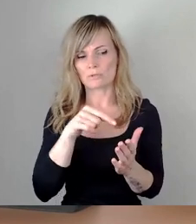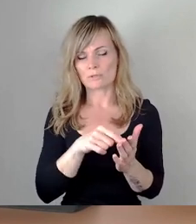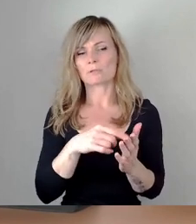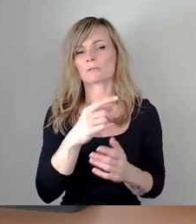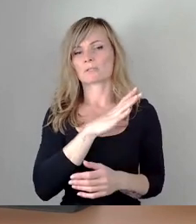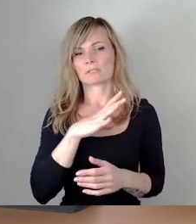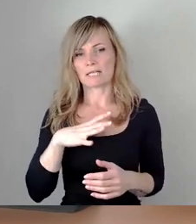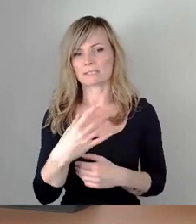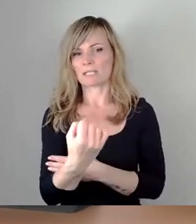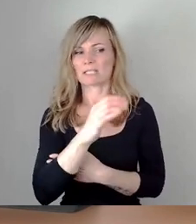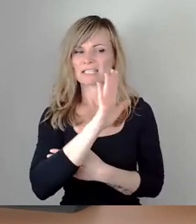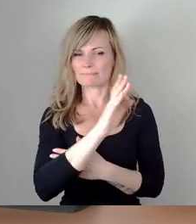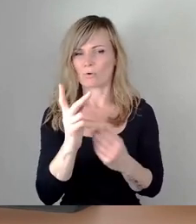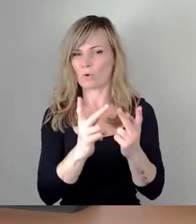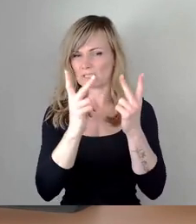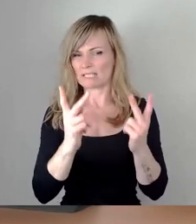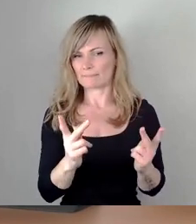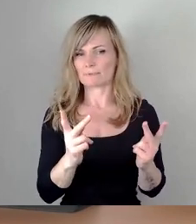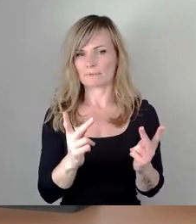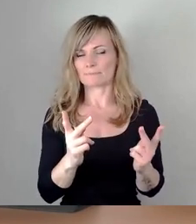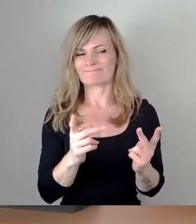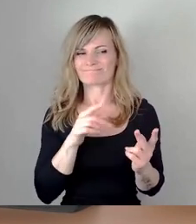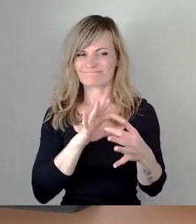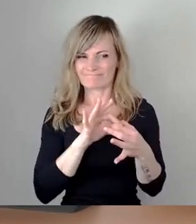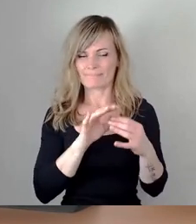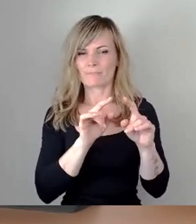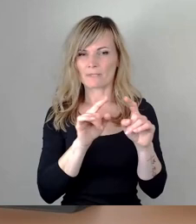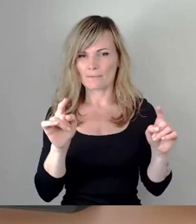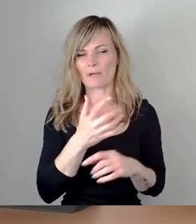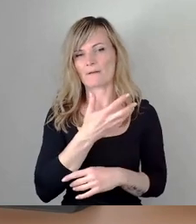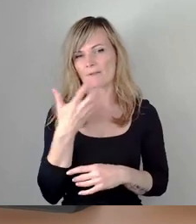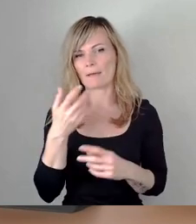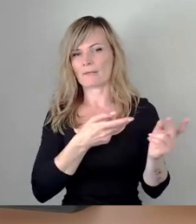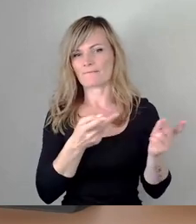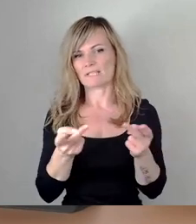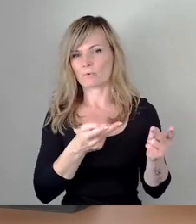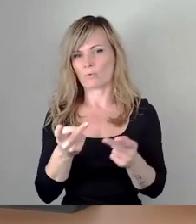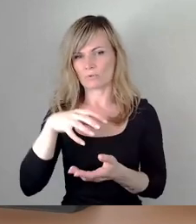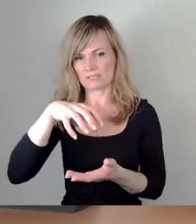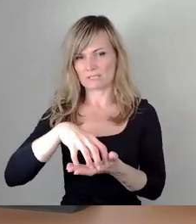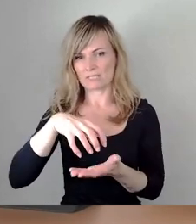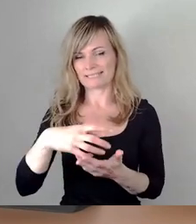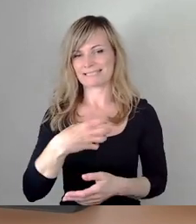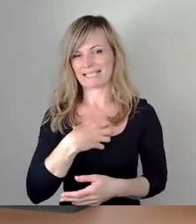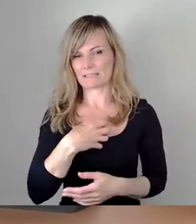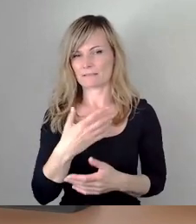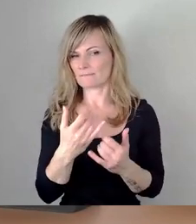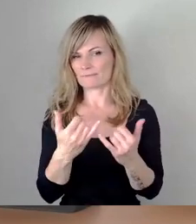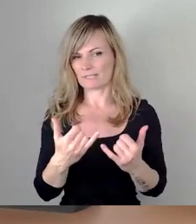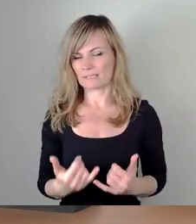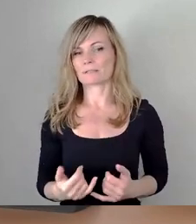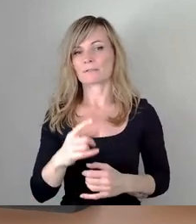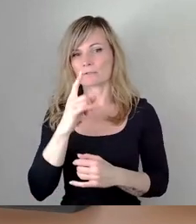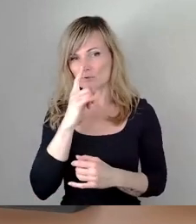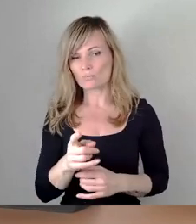zur Wärmeversorgung dieser Stadt auch aufgezeigt, wir werden die Wärmeversorgung nur ohne Gas sicherstellen